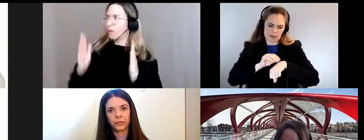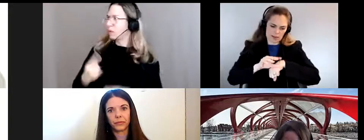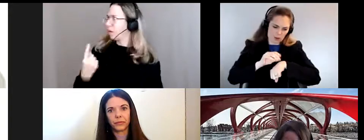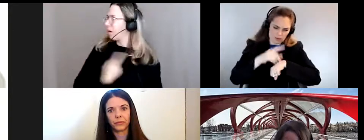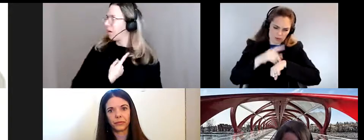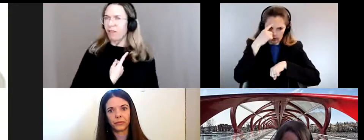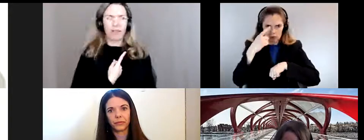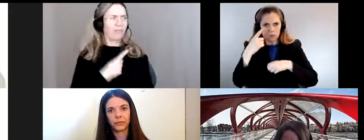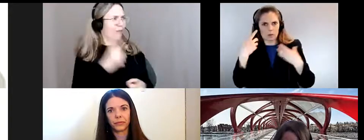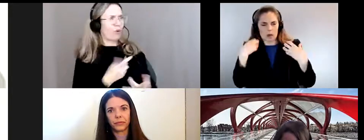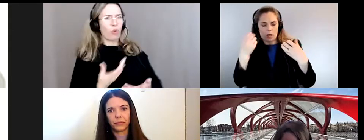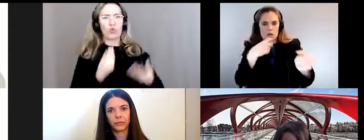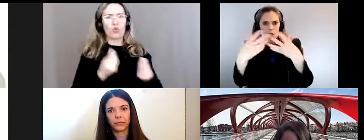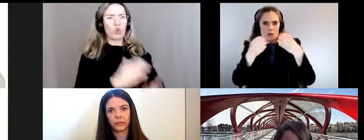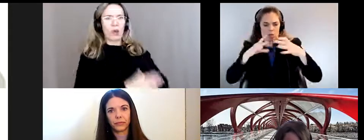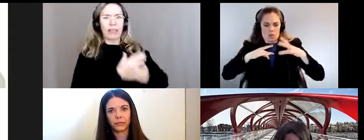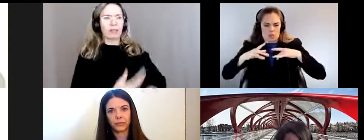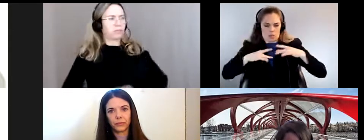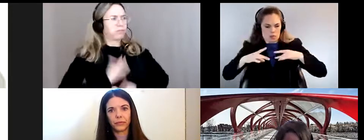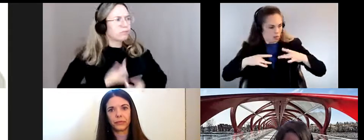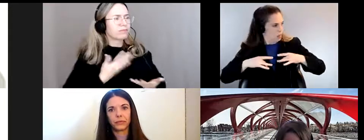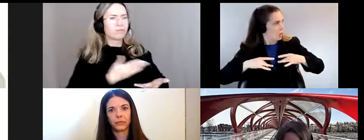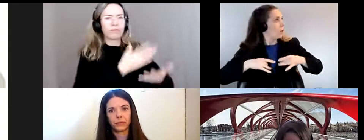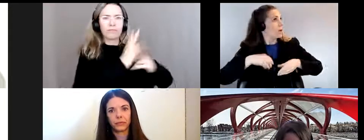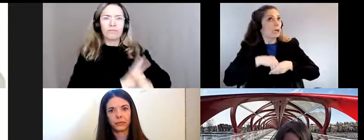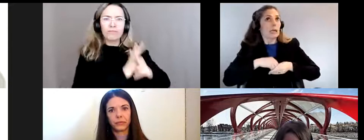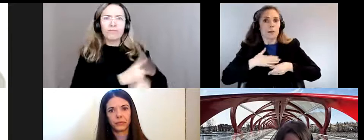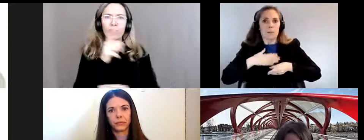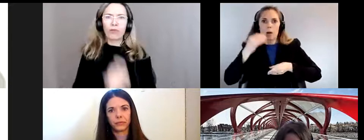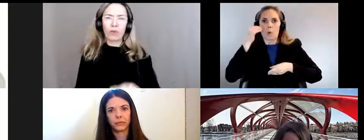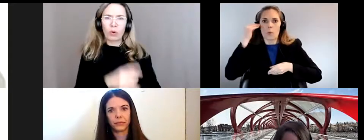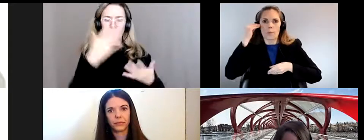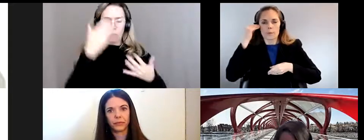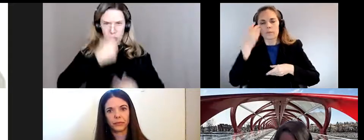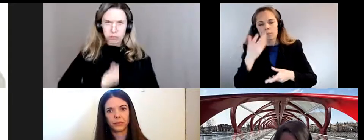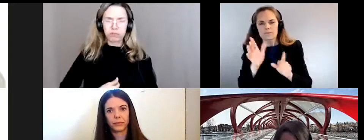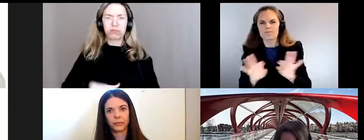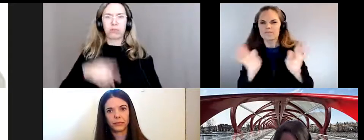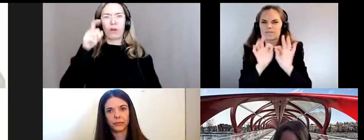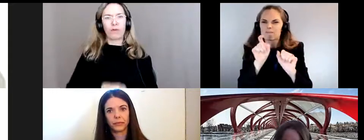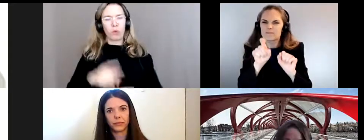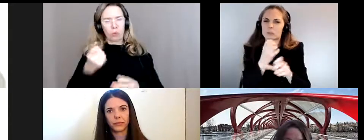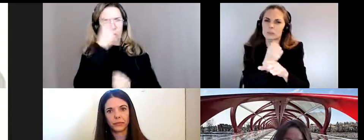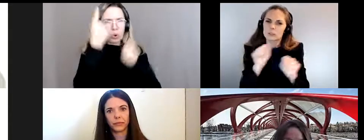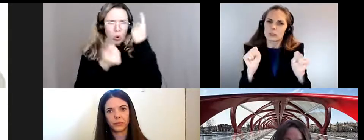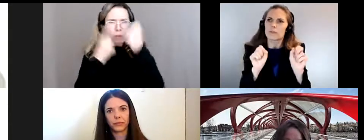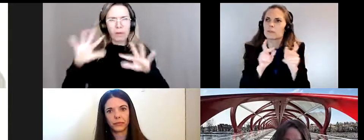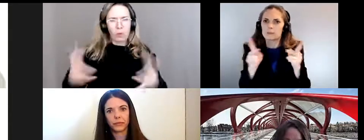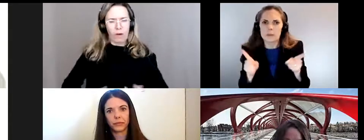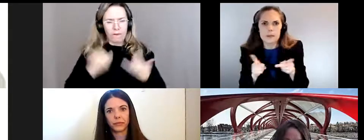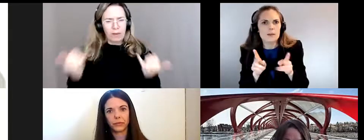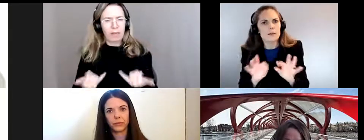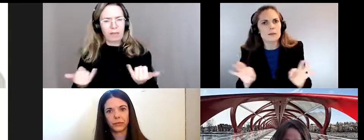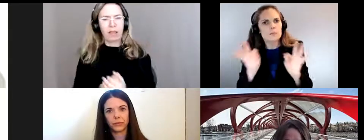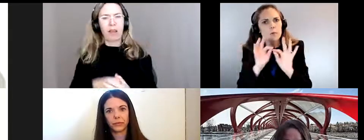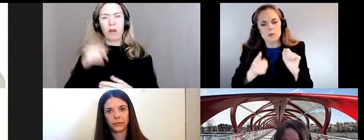un espace sécuritaire pour assimiler et puis comprendre ce qu'on vit il faut